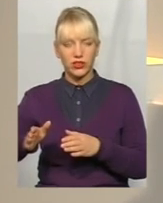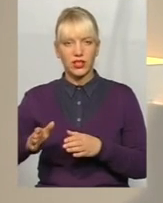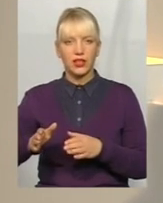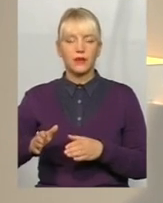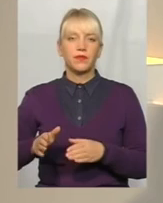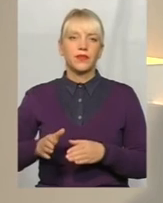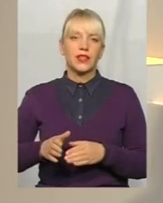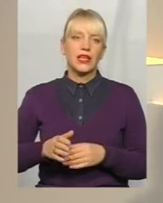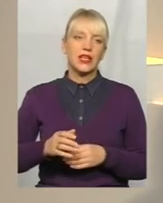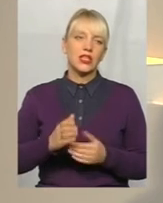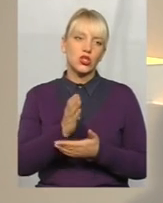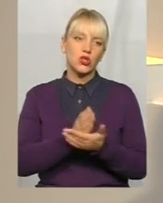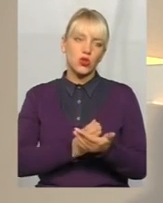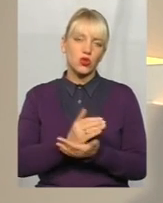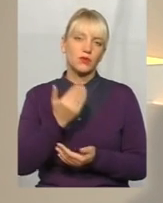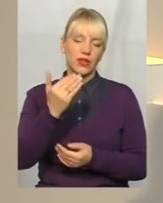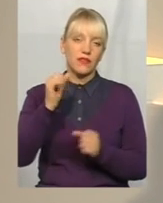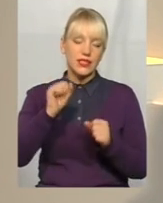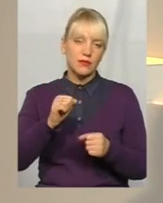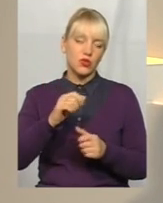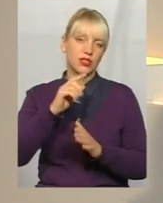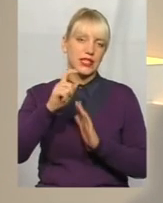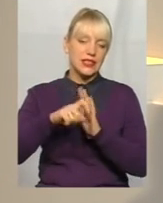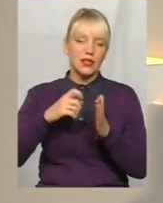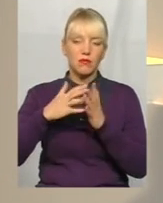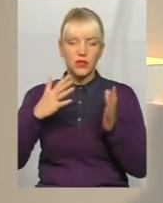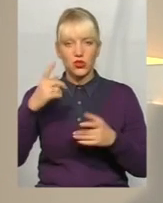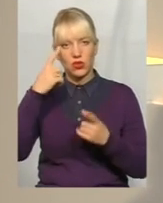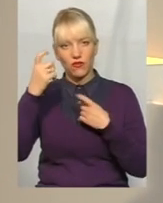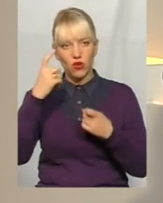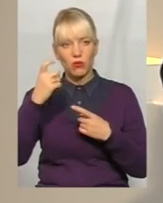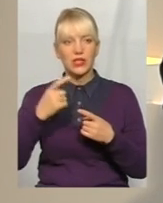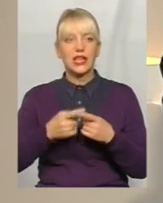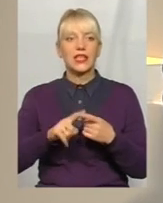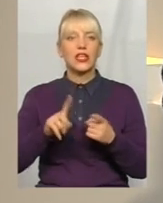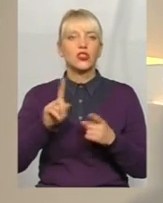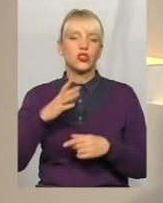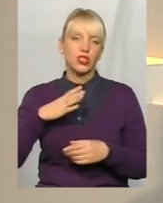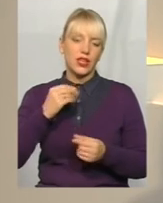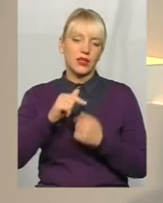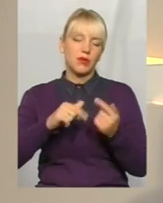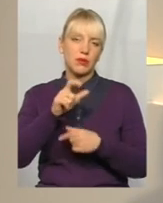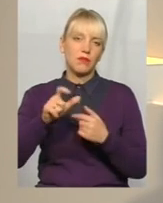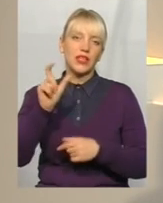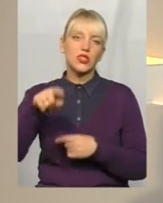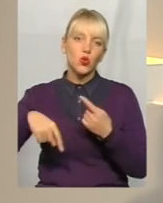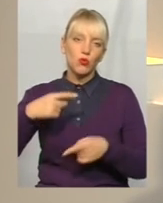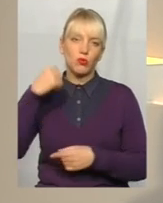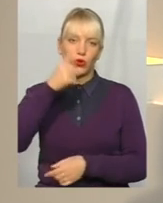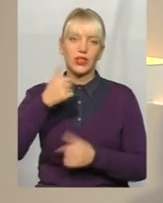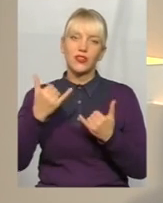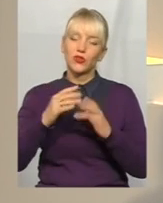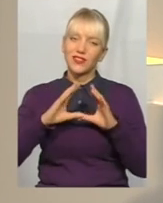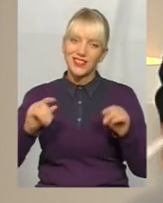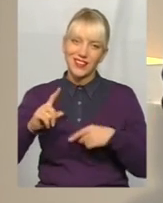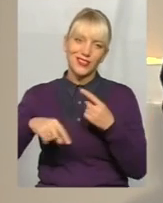регуляторної перепрошує служби, і ви зможете ще більше дізнатися нової інформації і те, що ж чекати підприємців наступного року. А на сьогодні все,